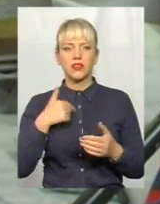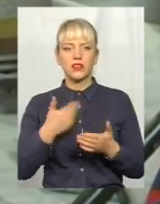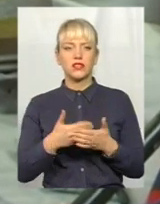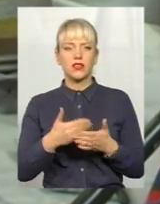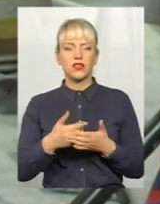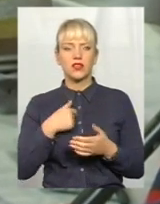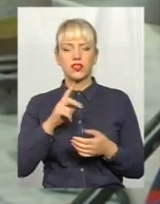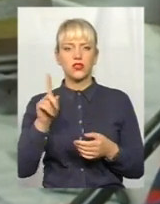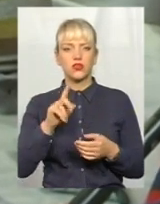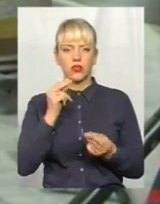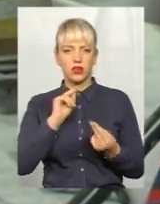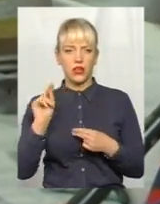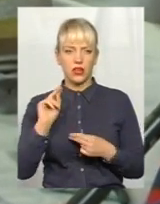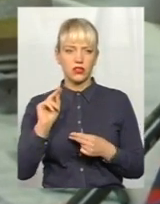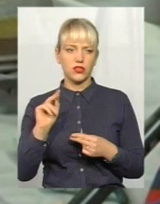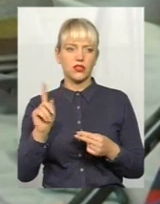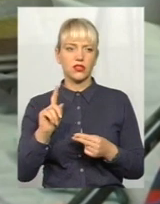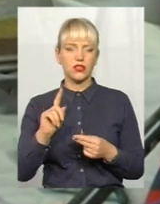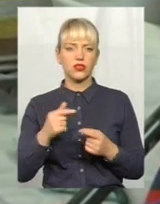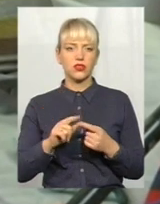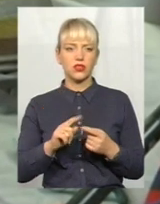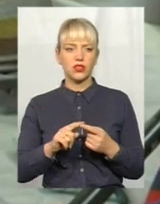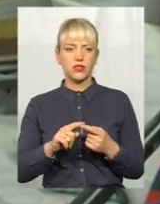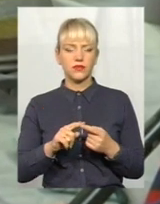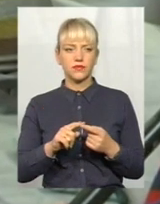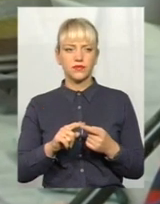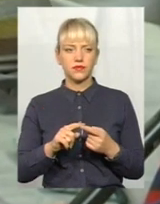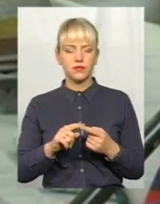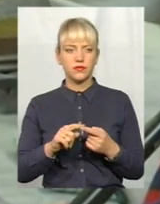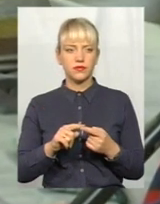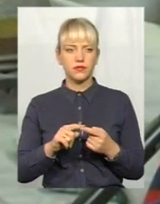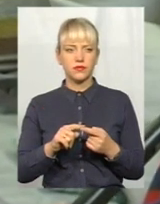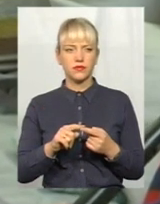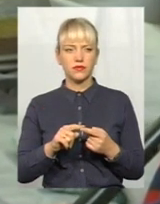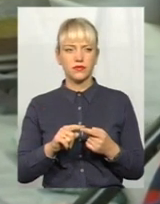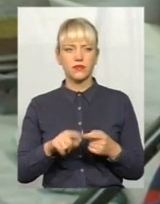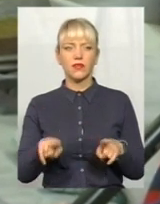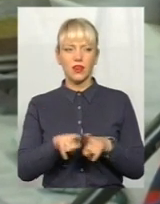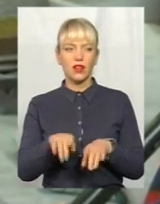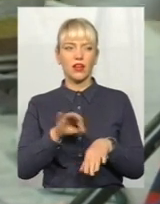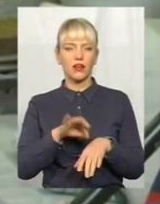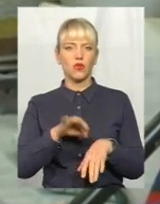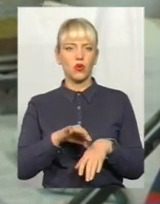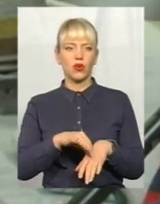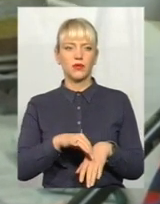краще. Ну, лікують, як лікують? У мене така хвороба.